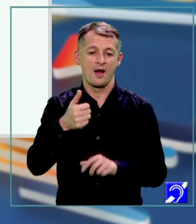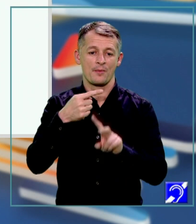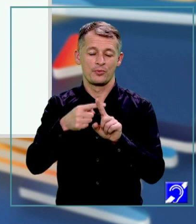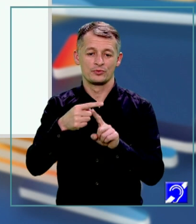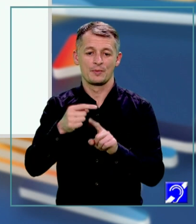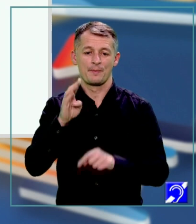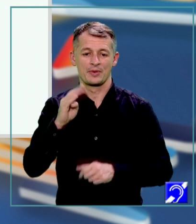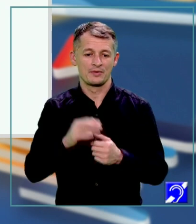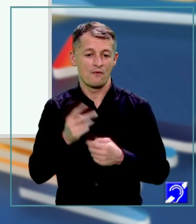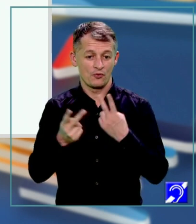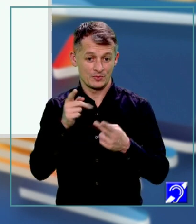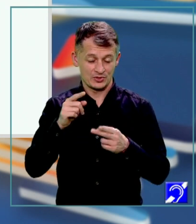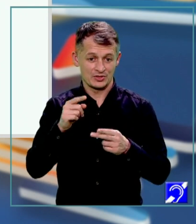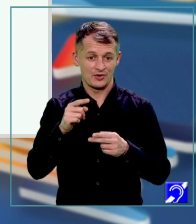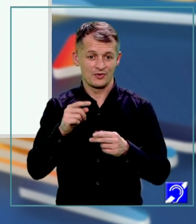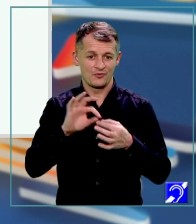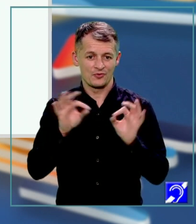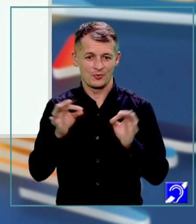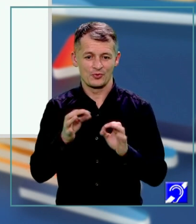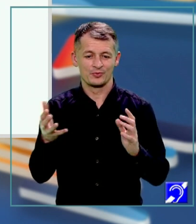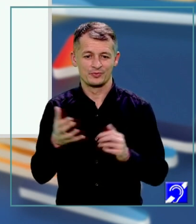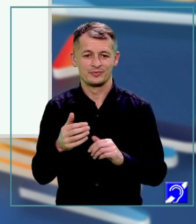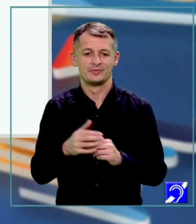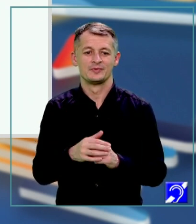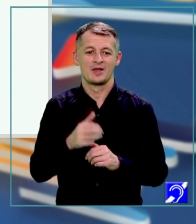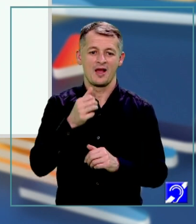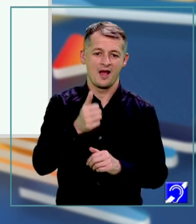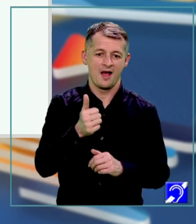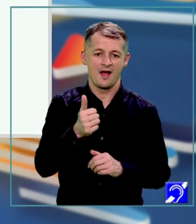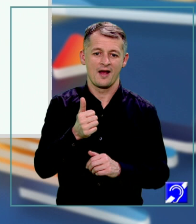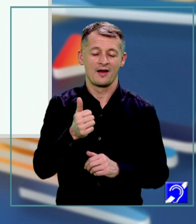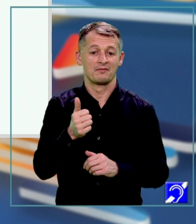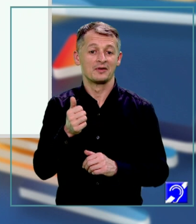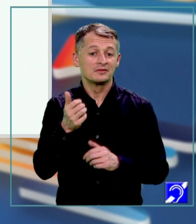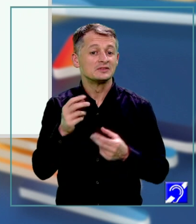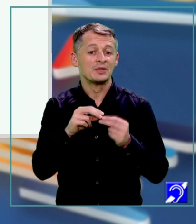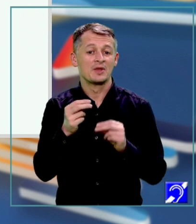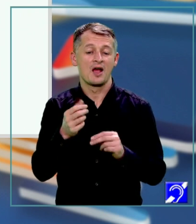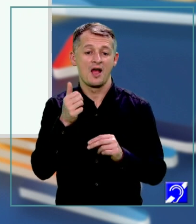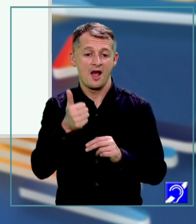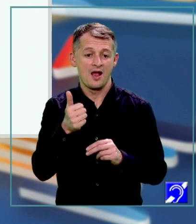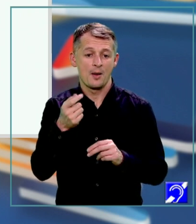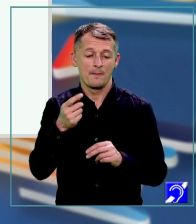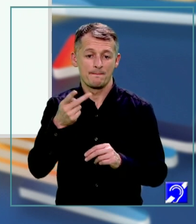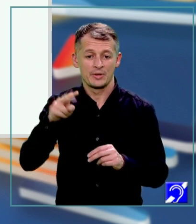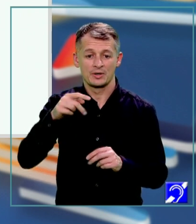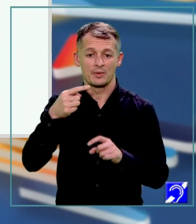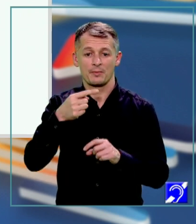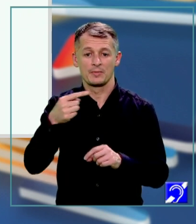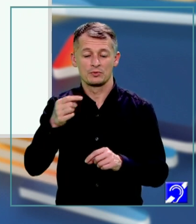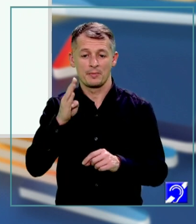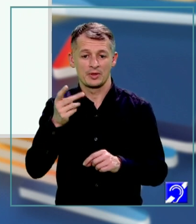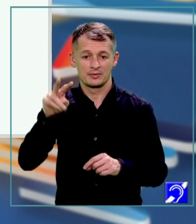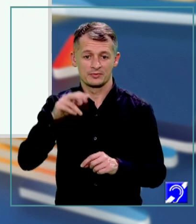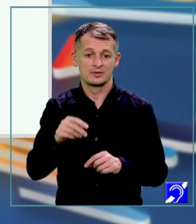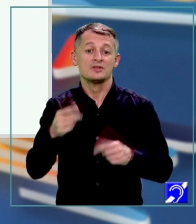folosim această formulă care e egal A la pătrat minus B la pătrat. În cazul nostru, radical din 5